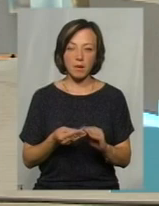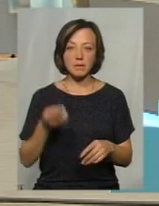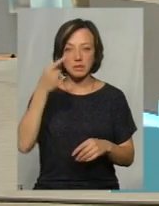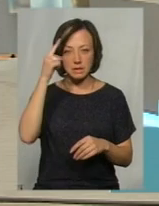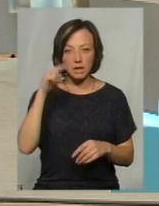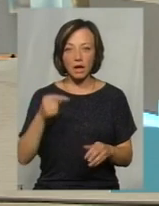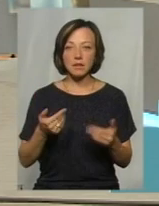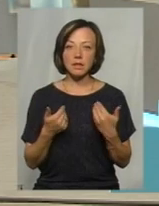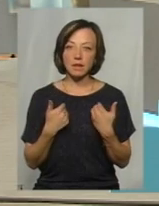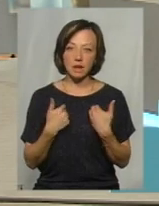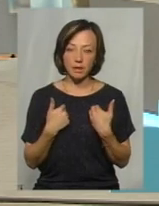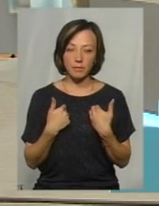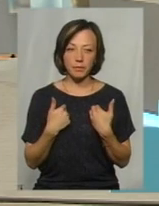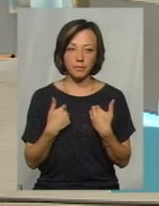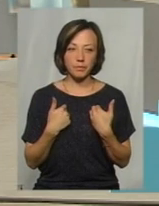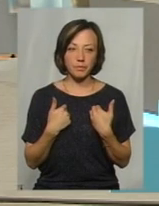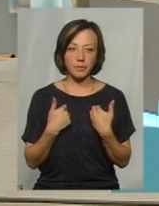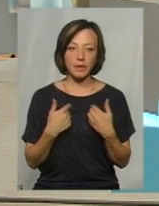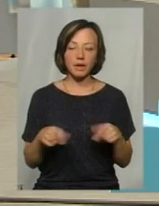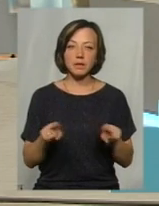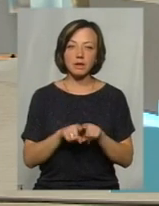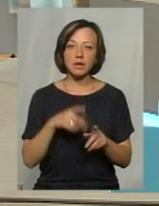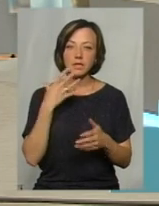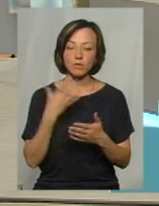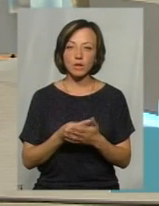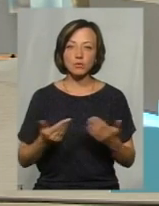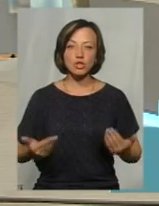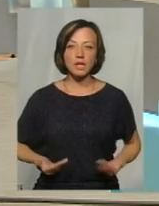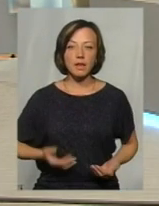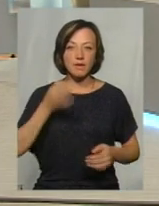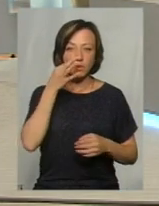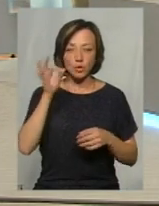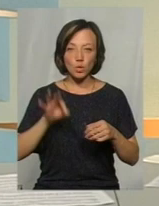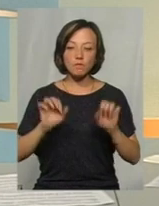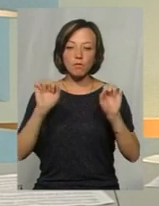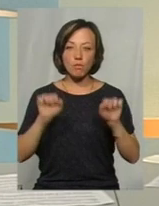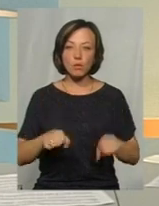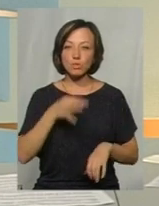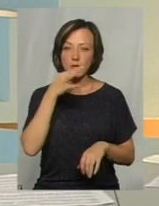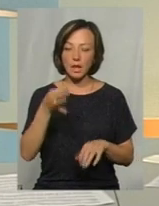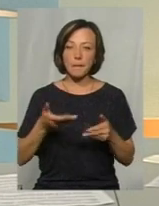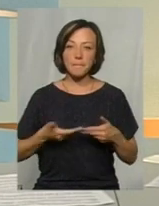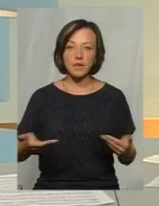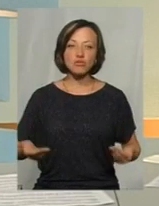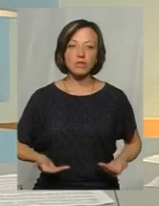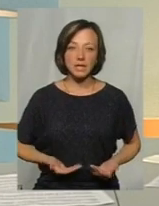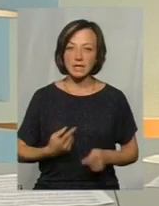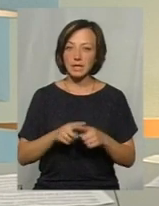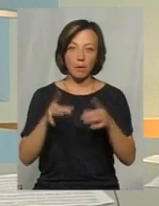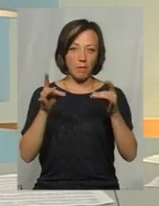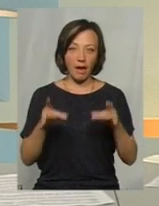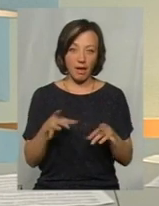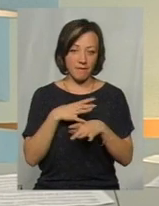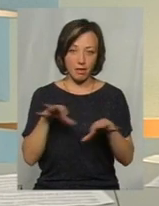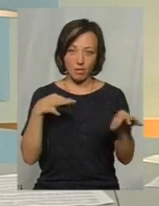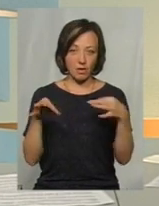якось так своїм життєвим досвідом вже можу сказати, ми жили, коли цих пакетів не